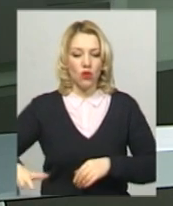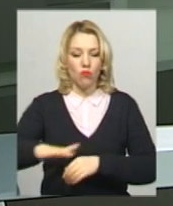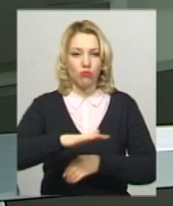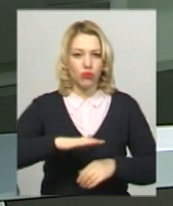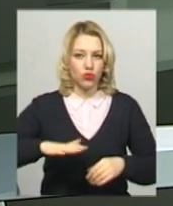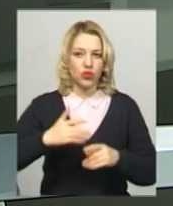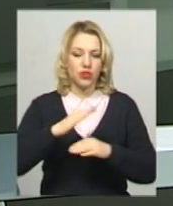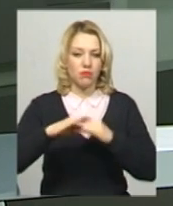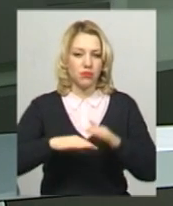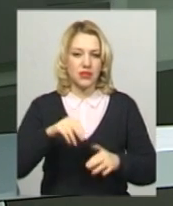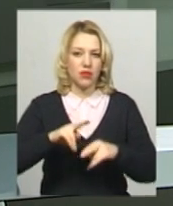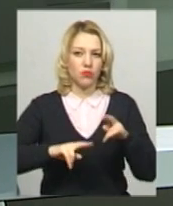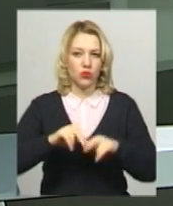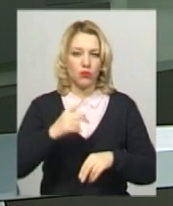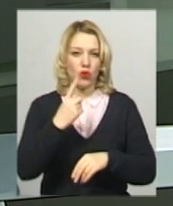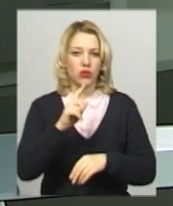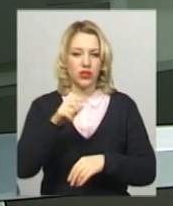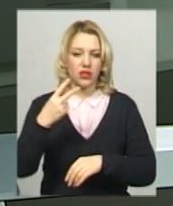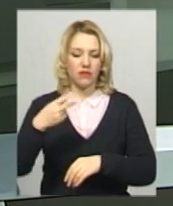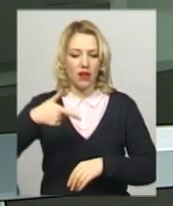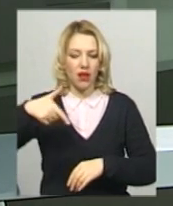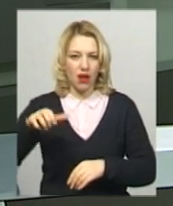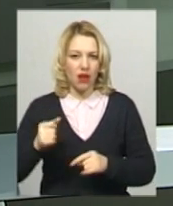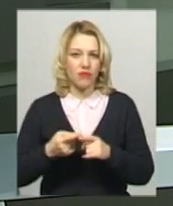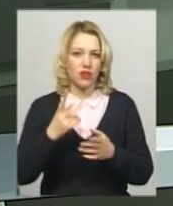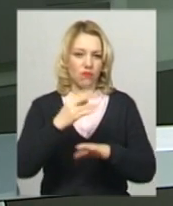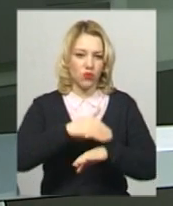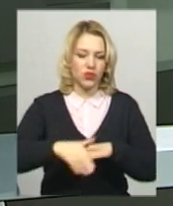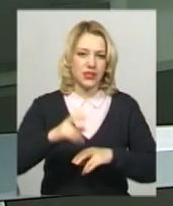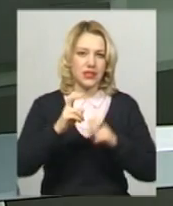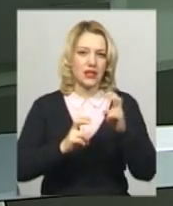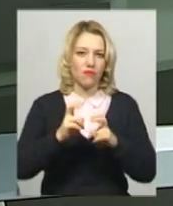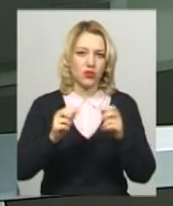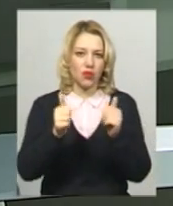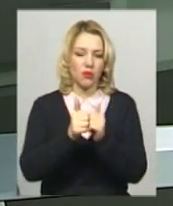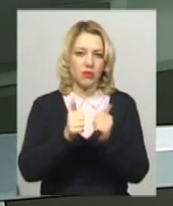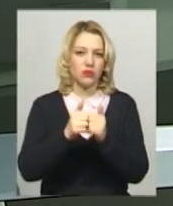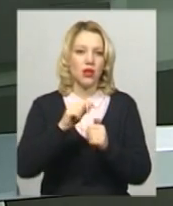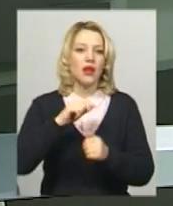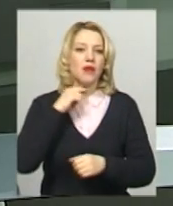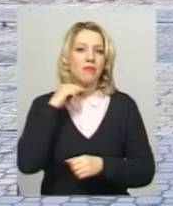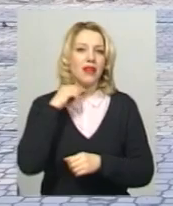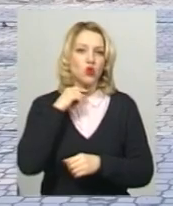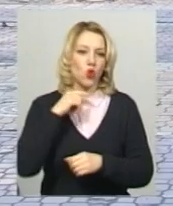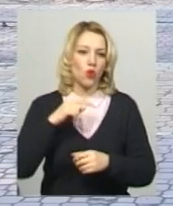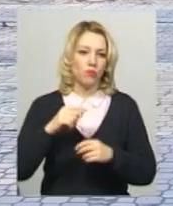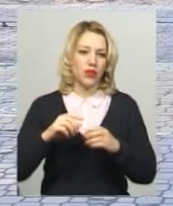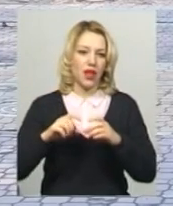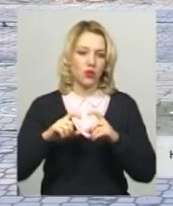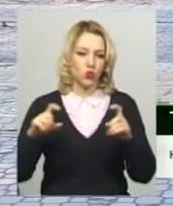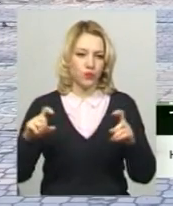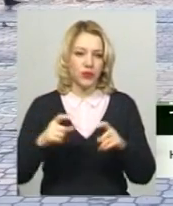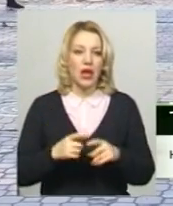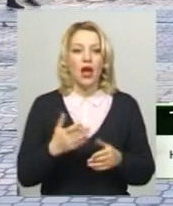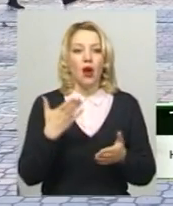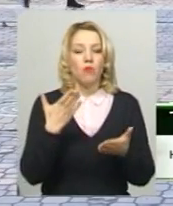забудову становить 1,2 гектари і знаходиться вона на вулиці Заводській неподалік м'ясокомбінату. У своєму